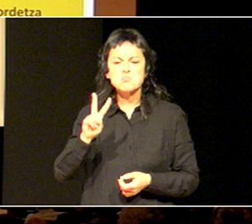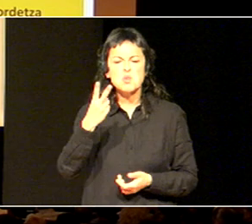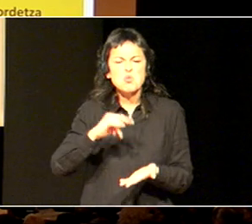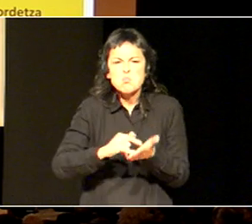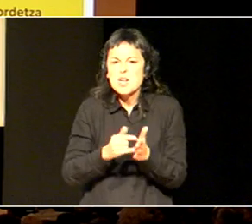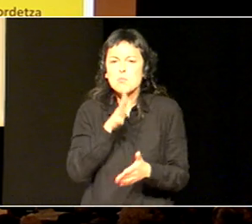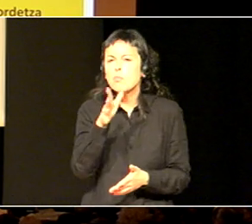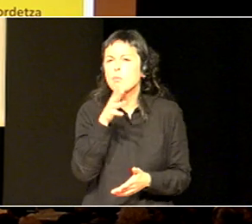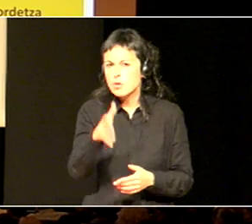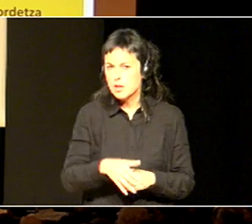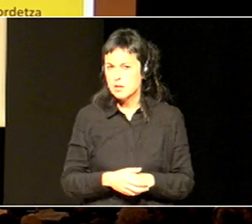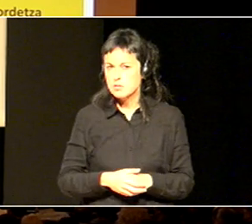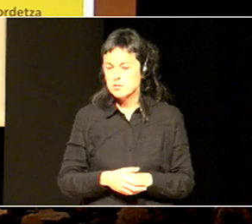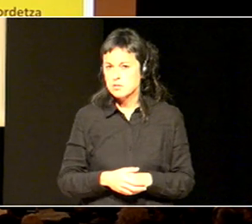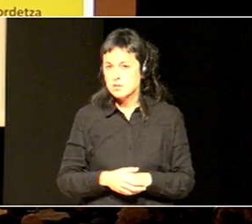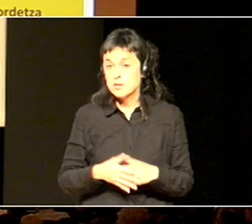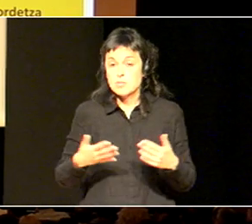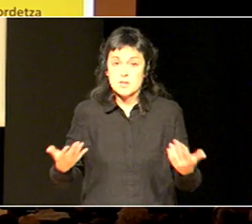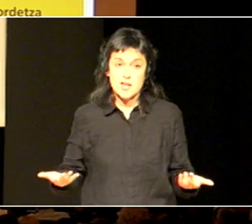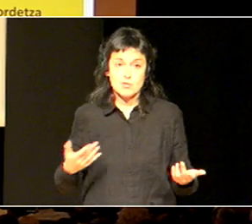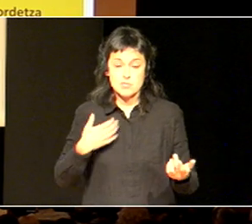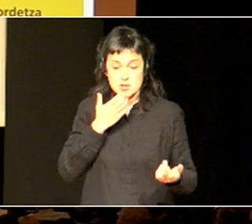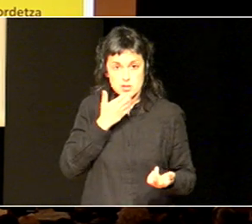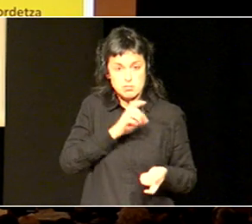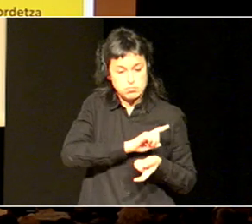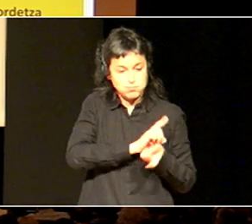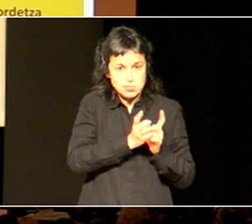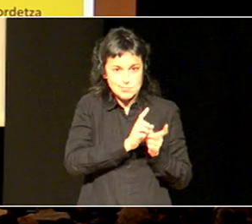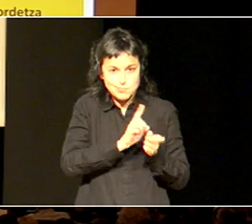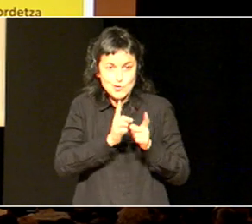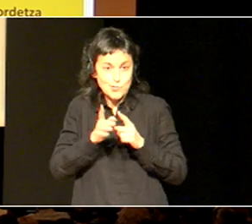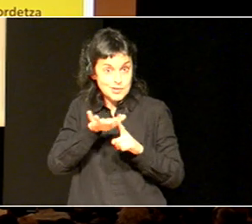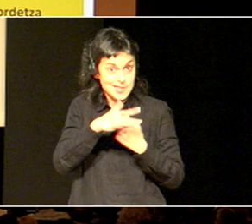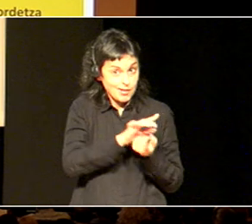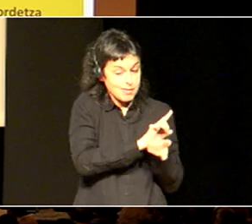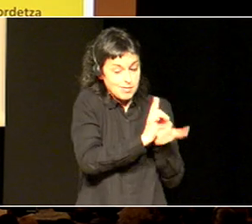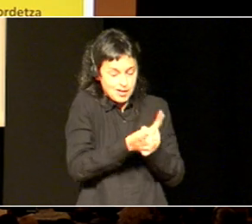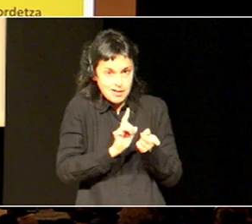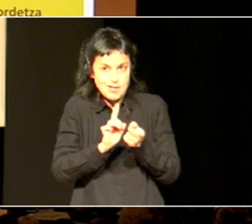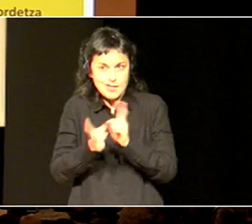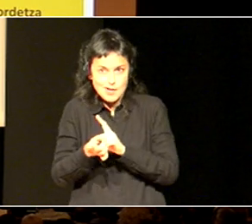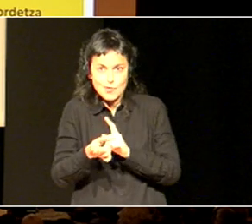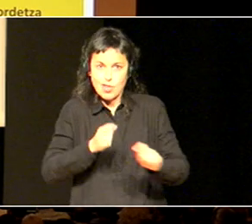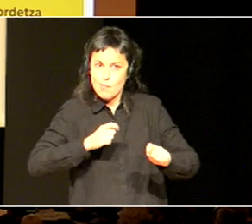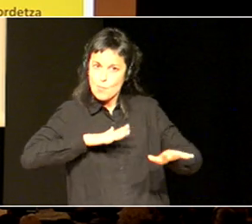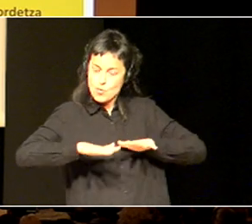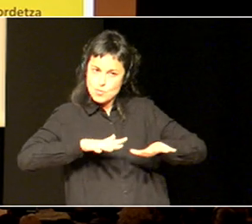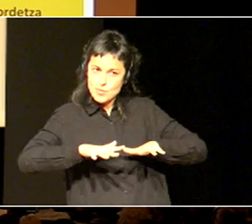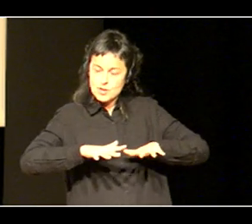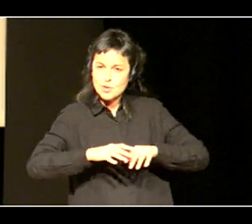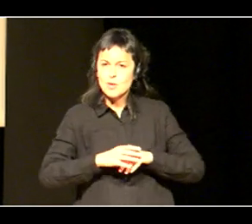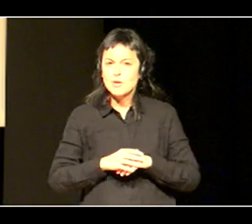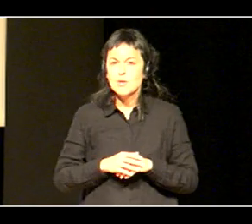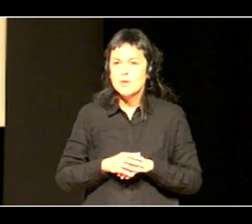suposaten da, aldaketa gertatzen direnean, ba, sakua mobitzen dugula ez, aldaketa da, eta mobitzen dugu, baina, abestetik